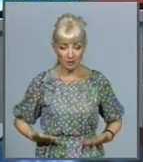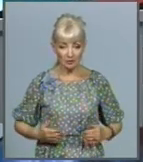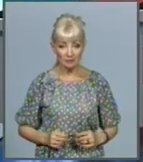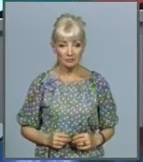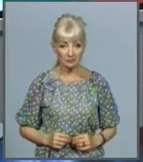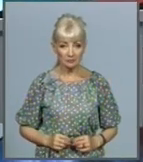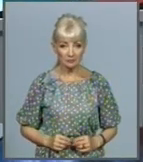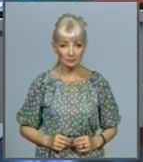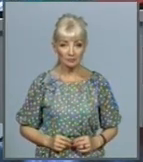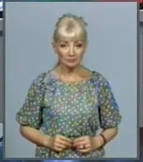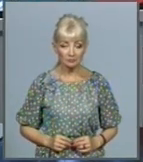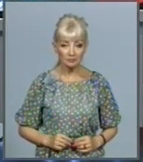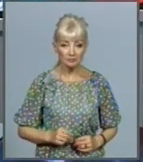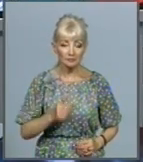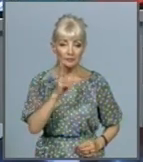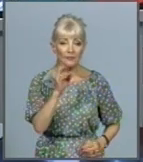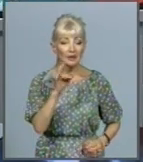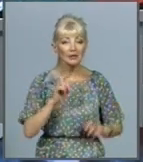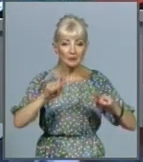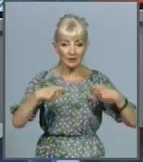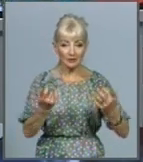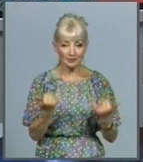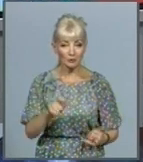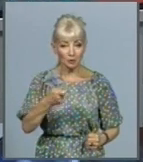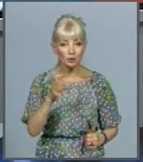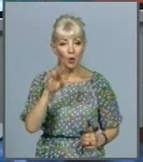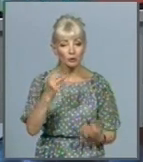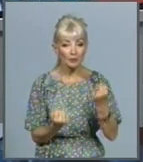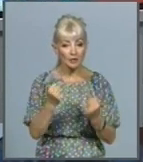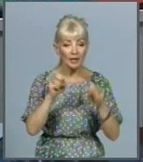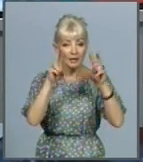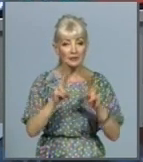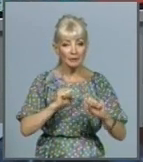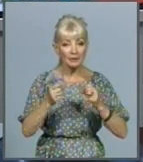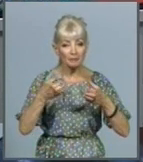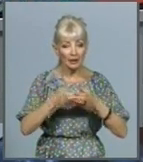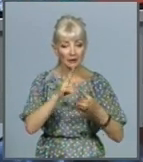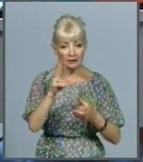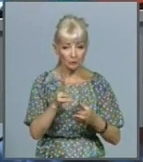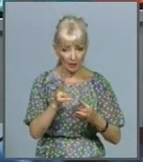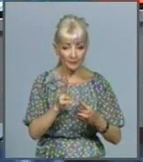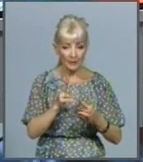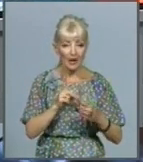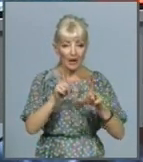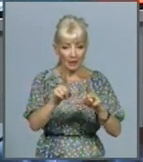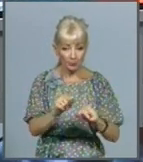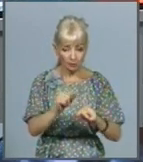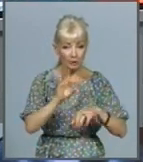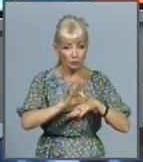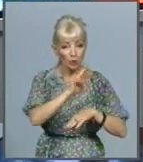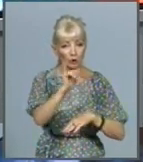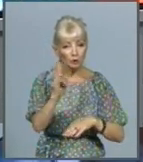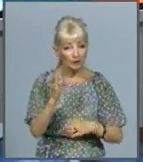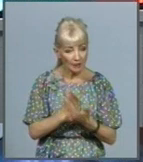Геннадій Кернес передав сьогодні ключі від авто для спецбригад, які працюють спецбригад, пацієнтами, яких є підозра на коронавірус. Наскільки вони